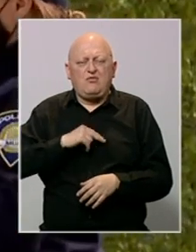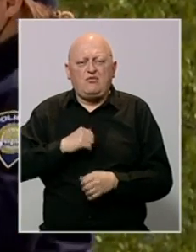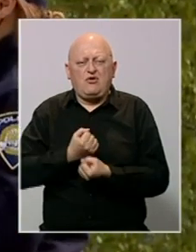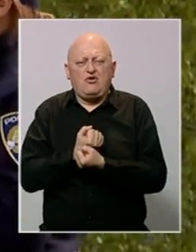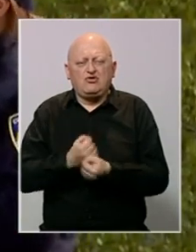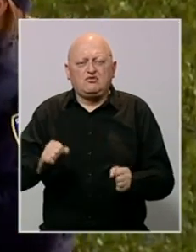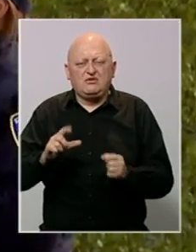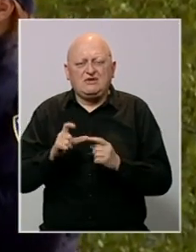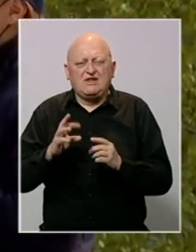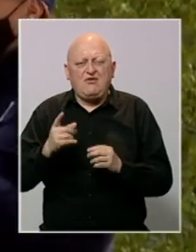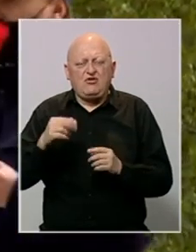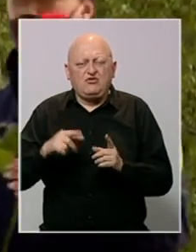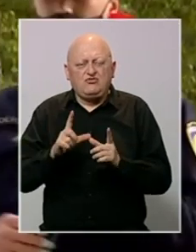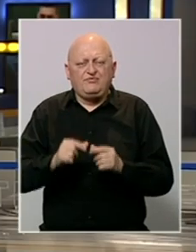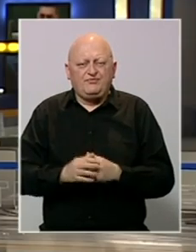oslobodile Slavoniju.